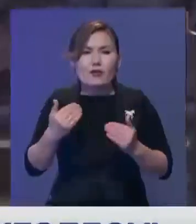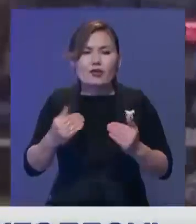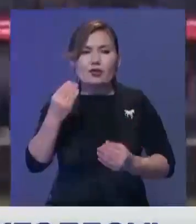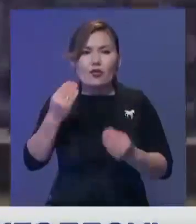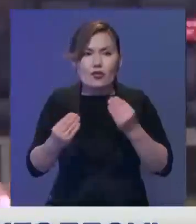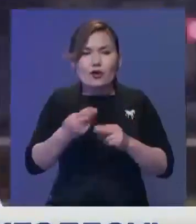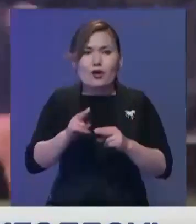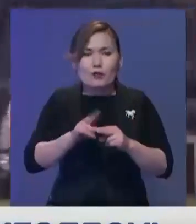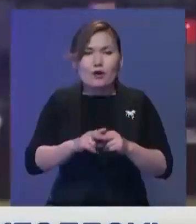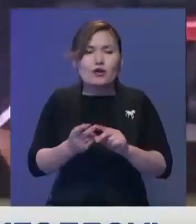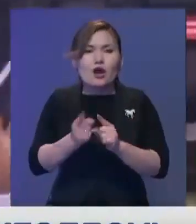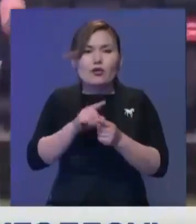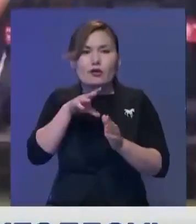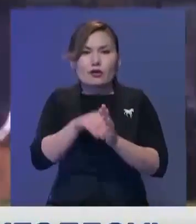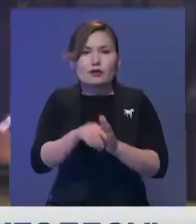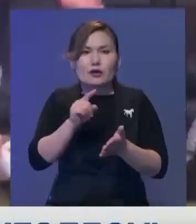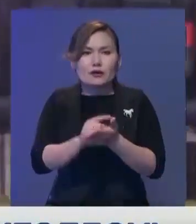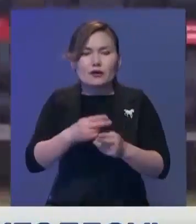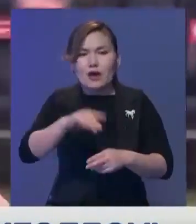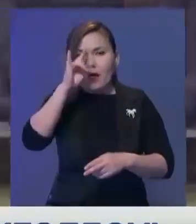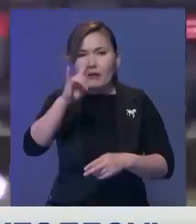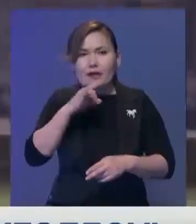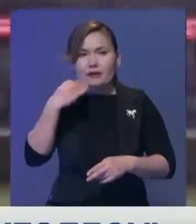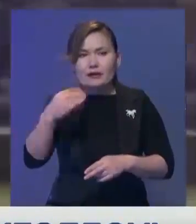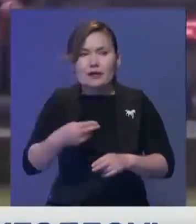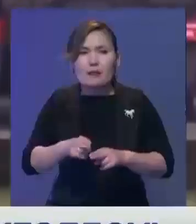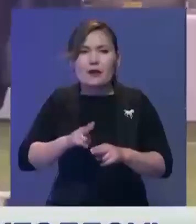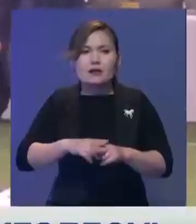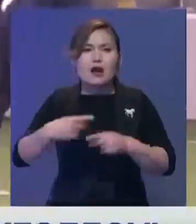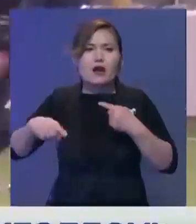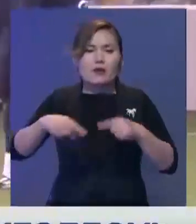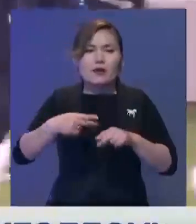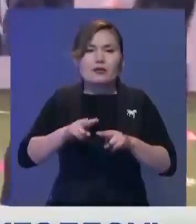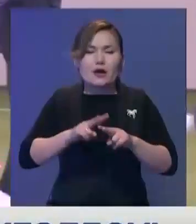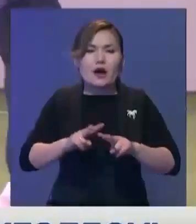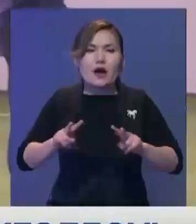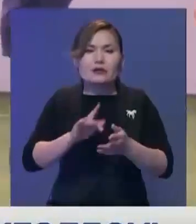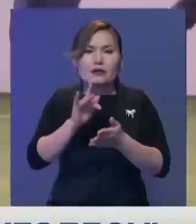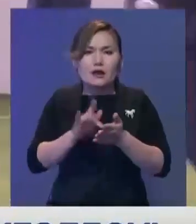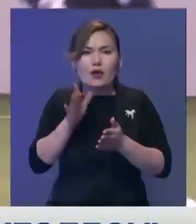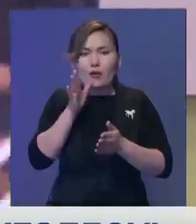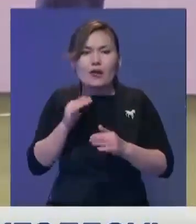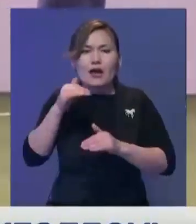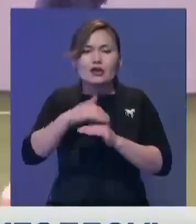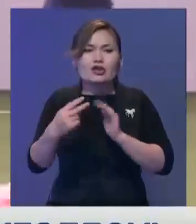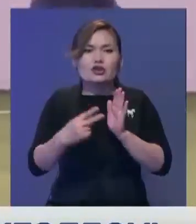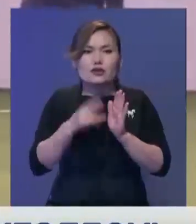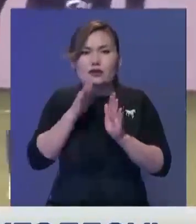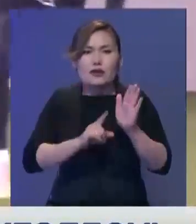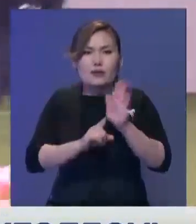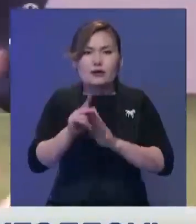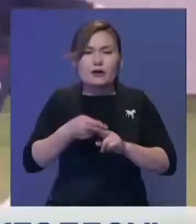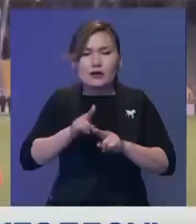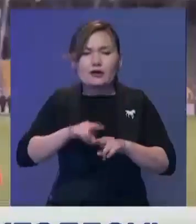әжептәуір өзгеріс еңгізі өтейсі. Ал Қазақстан, Франция арасындағы матч ел орда вақты бойынша кешкі жетеде басалады.